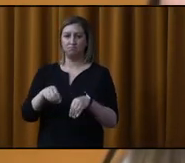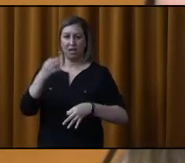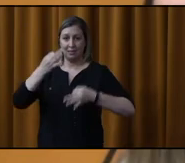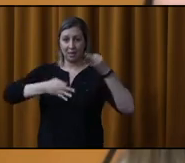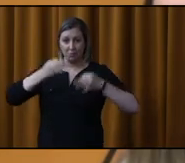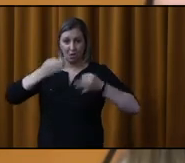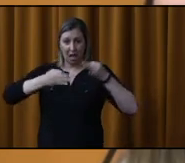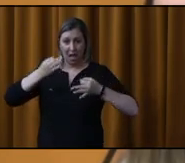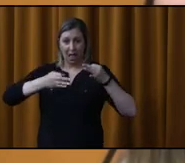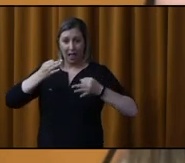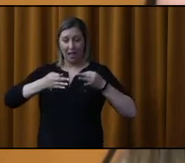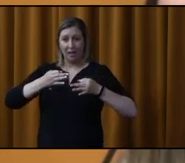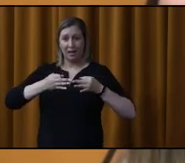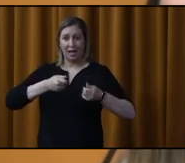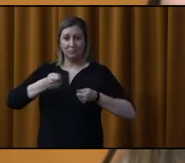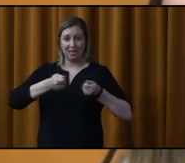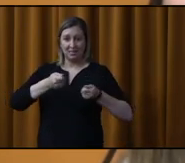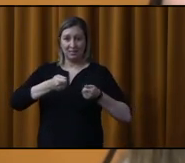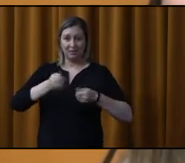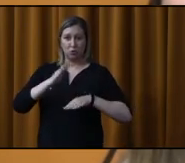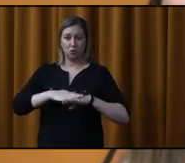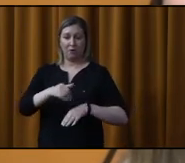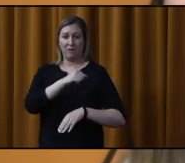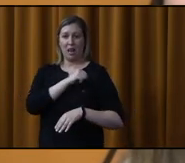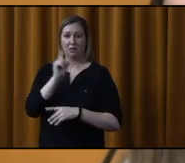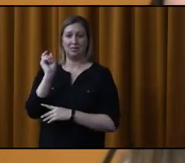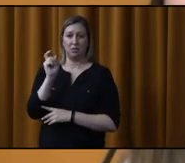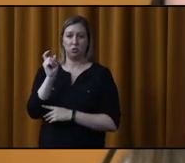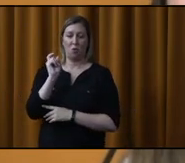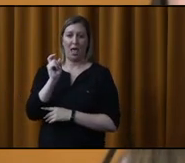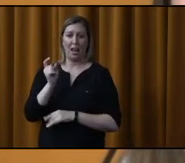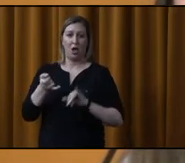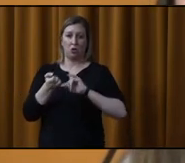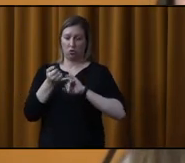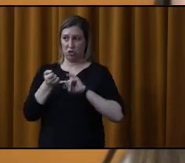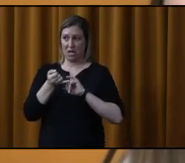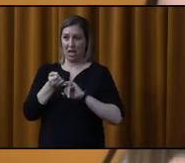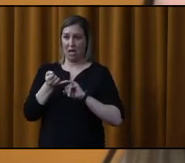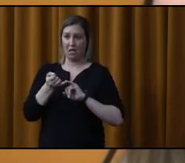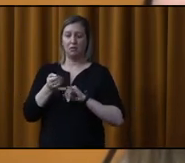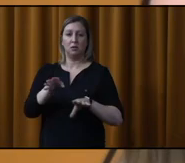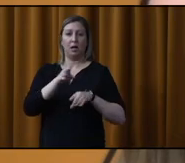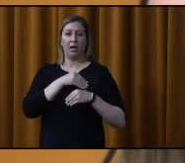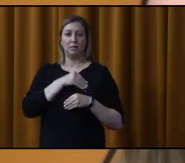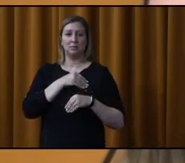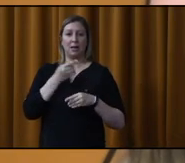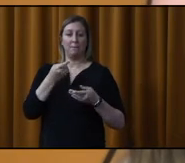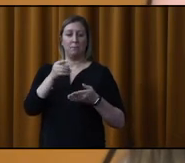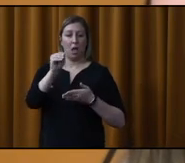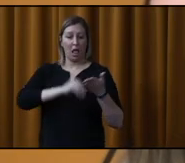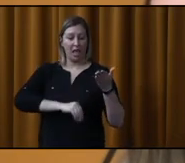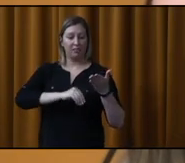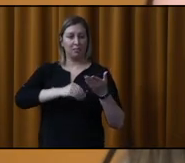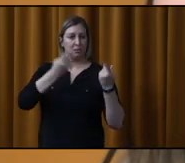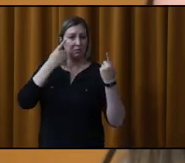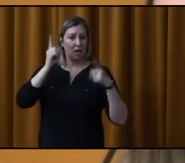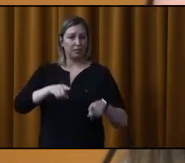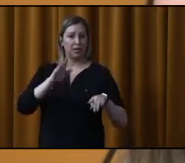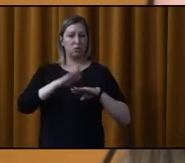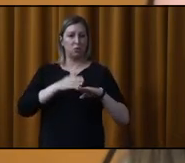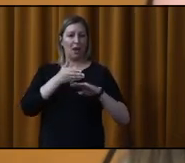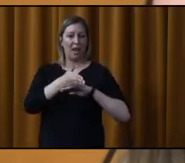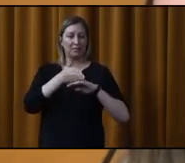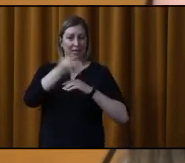spécialisé en matière de violence sexuelle et conjugale, il serait résolu d'approuver la lettre d'entente sur l'accès aux